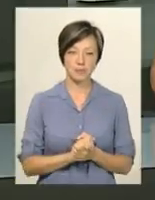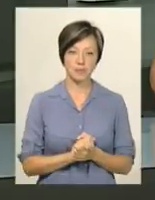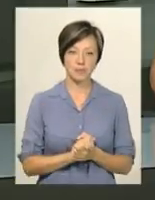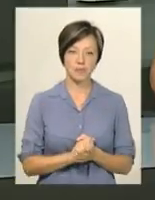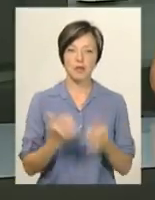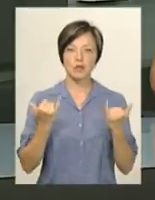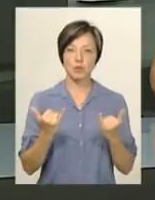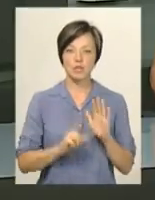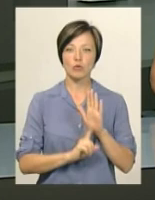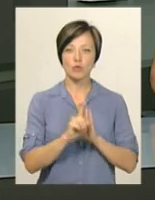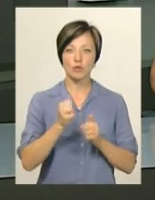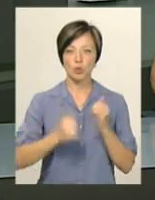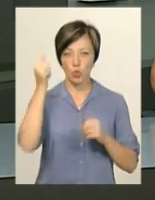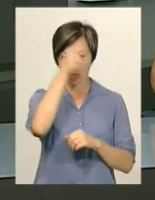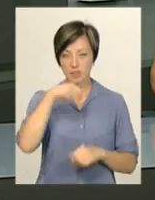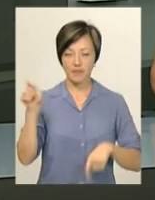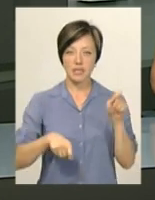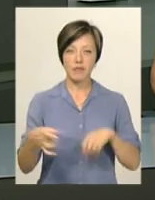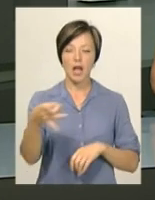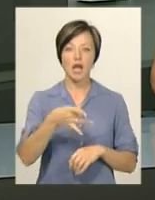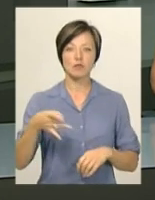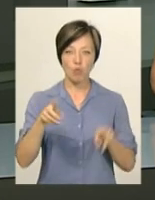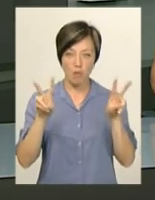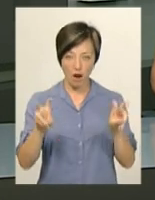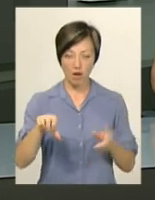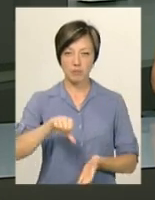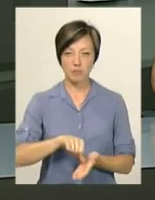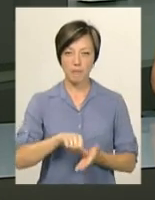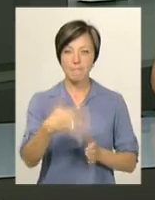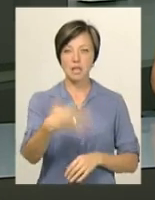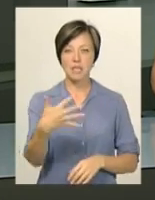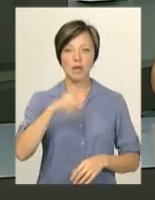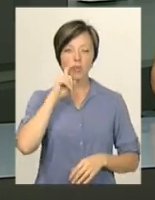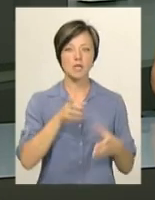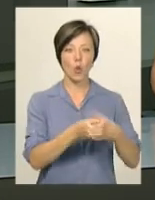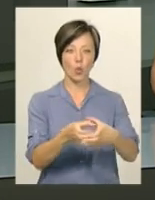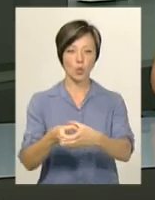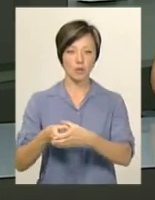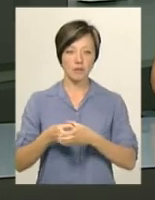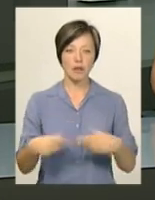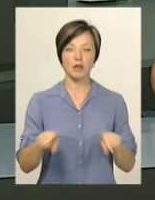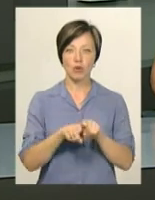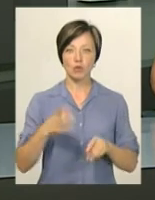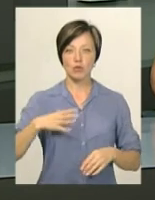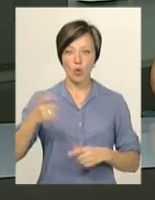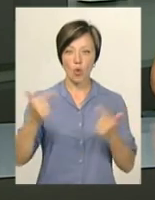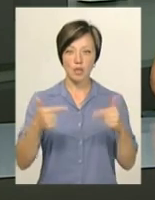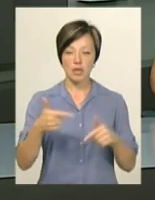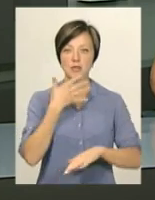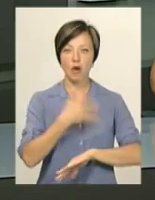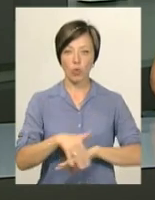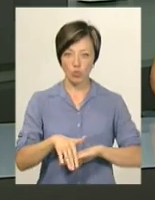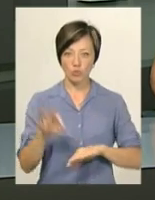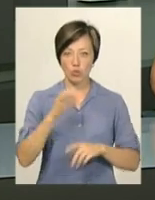Сьогодні стартував щорічний фестиваль «Республіка». У ньому братимуть участь 50 українських гуртів. Також очікують гостей з-за